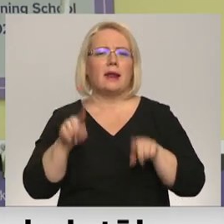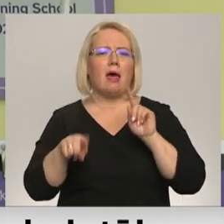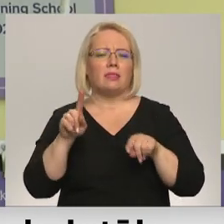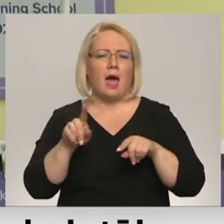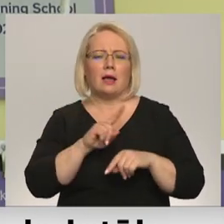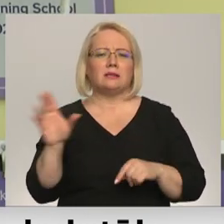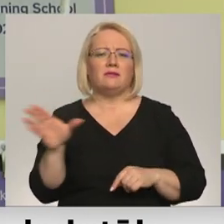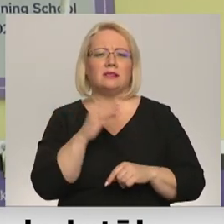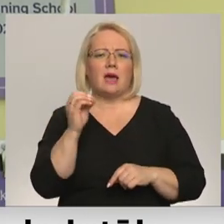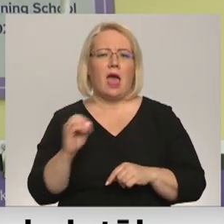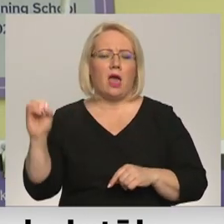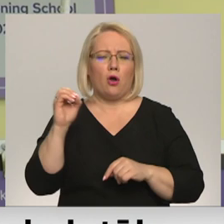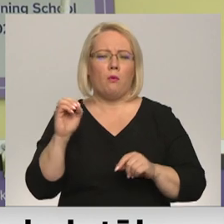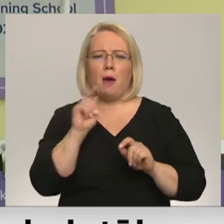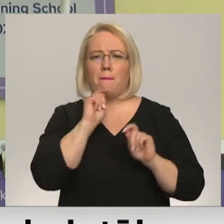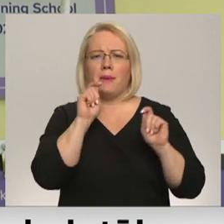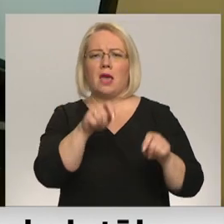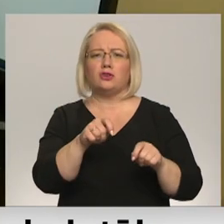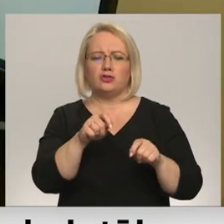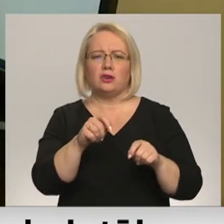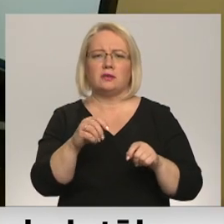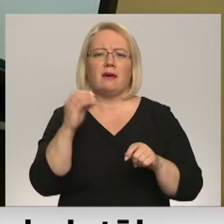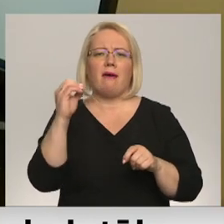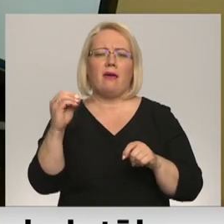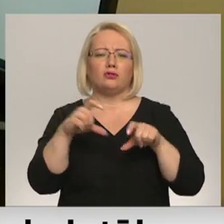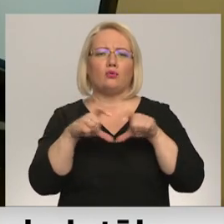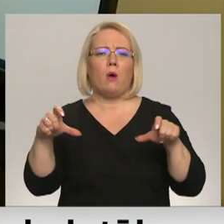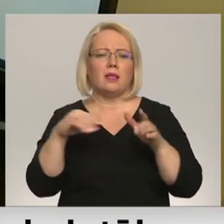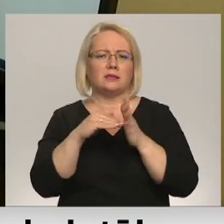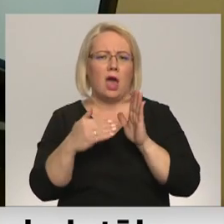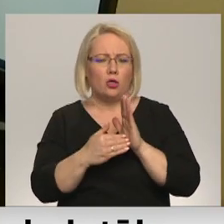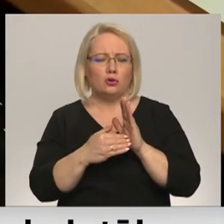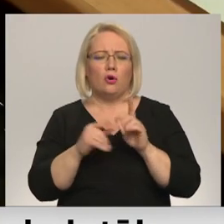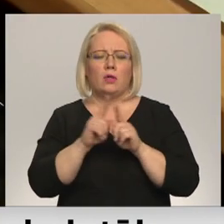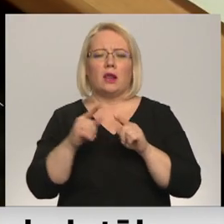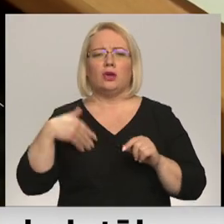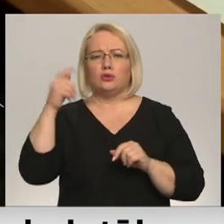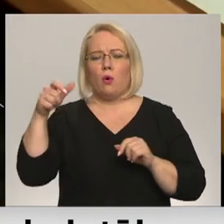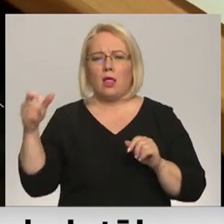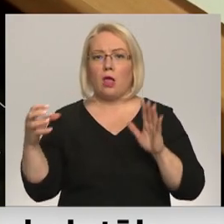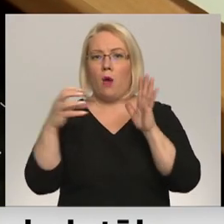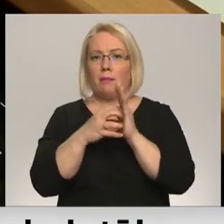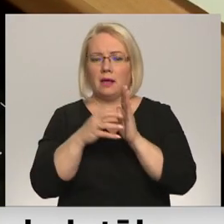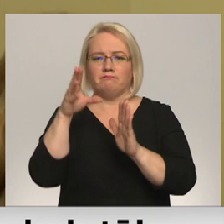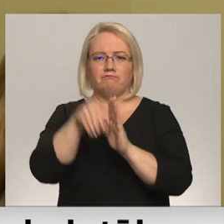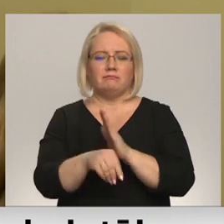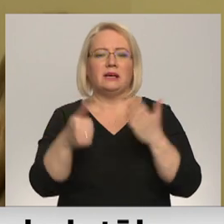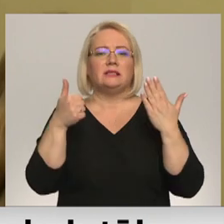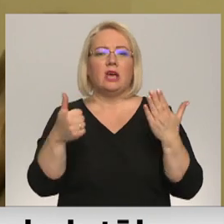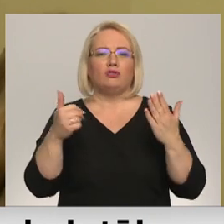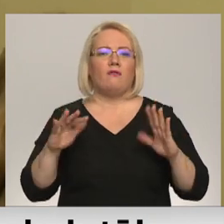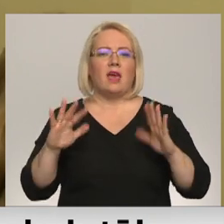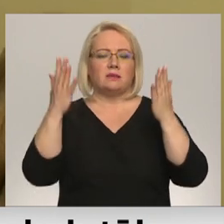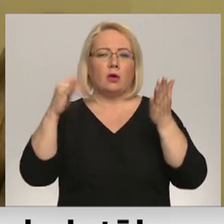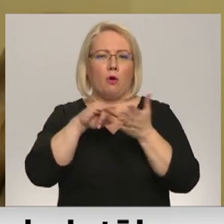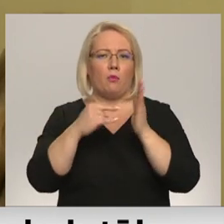kam visā Eiropā piešķirts etvīningu skolas status. Turklāt skolē nuveidotās aplikācijas pērniekļuva sešu veiksmīgāko šīs programmas